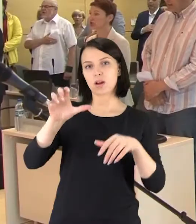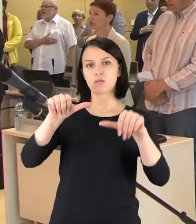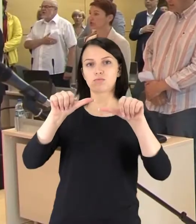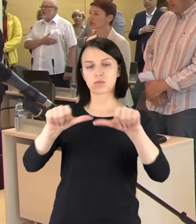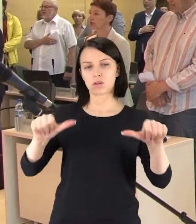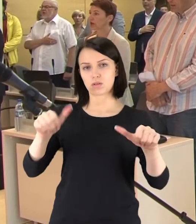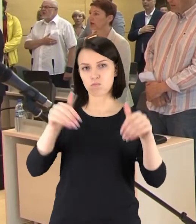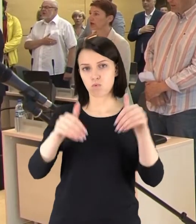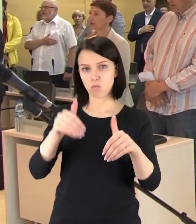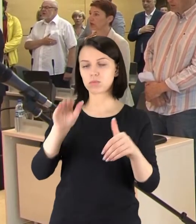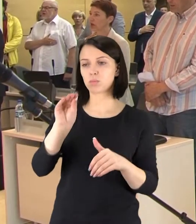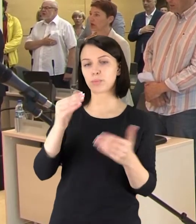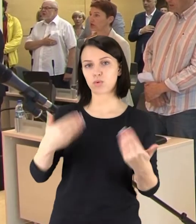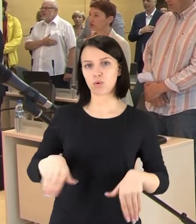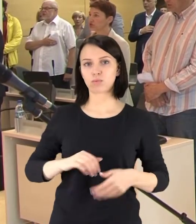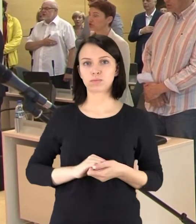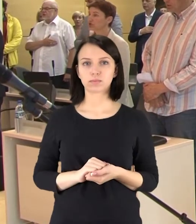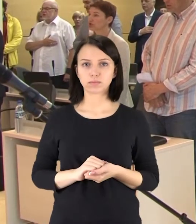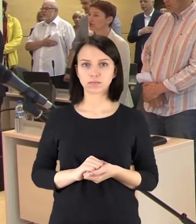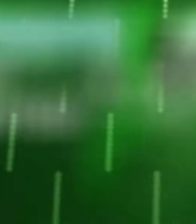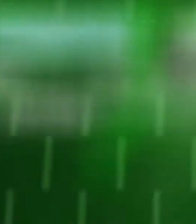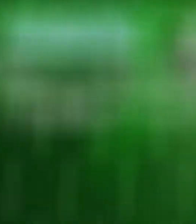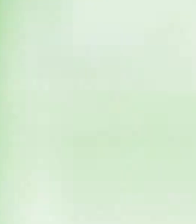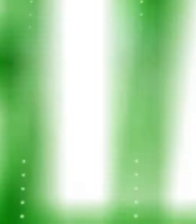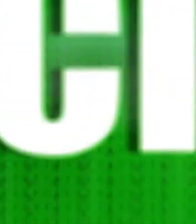tai jau yra oficialiai informavęs vyriausiai rinkimų komisija.